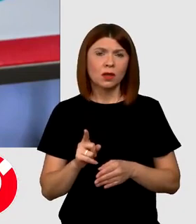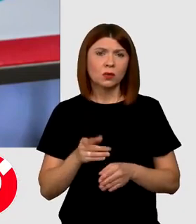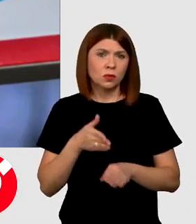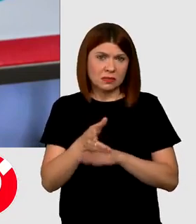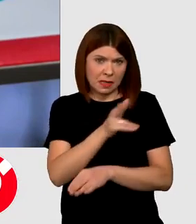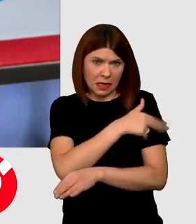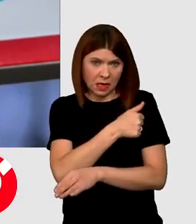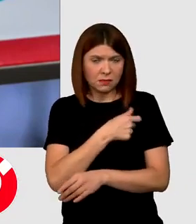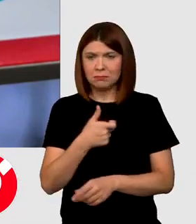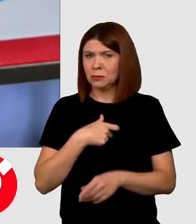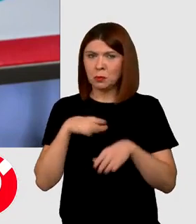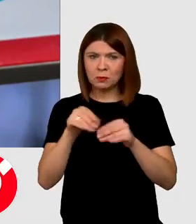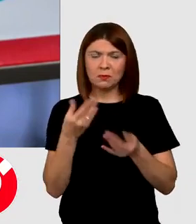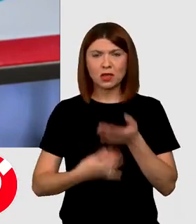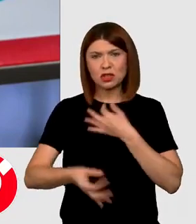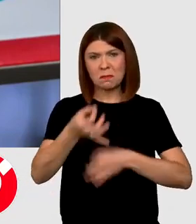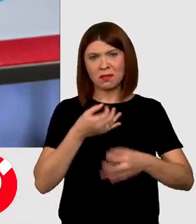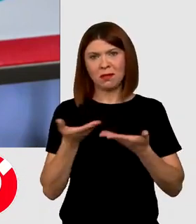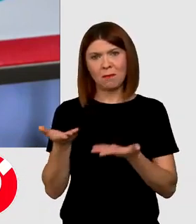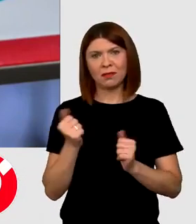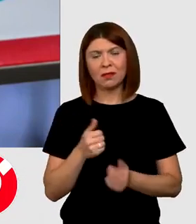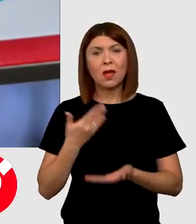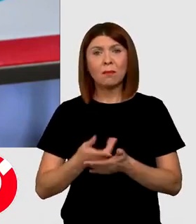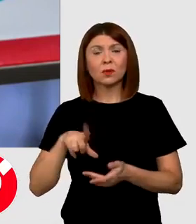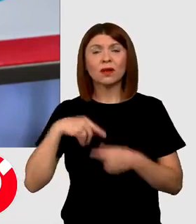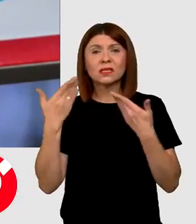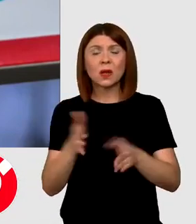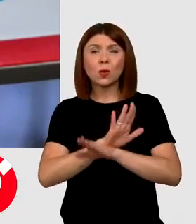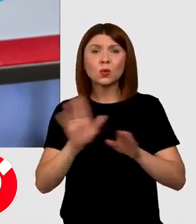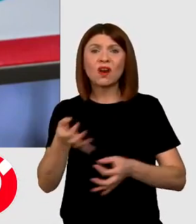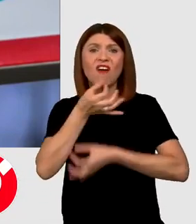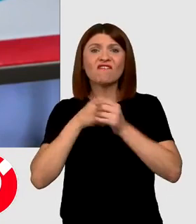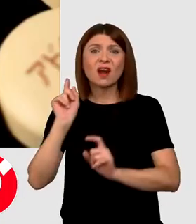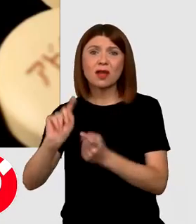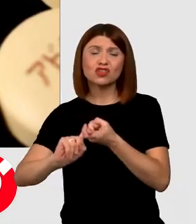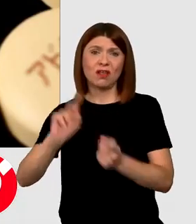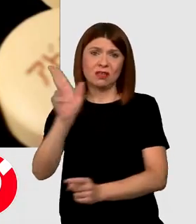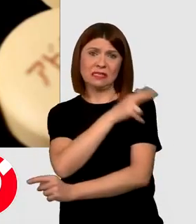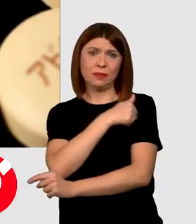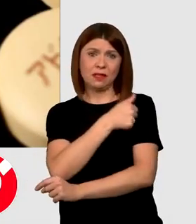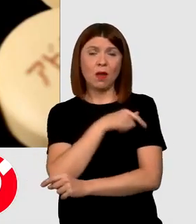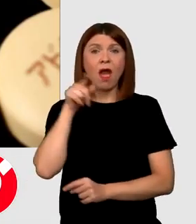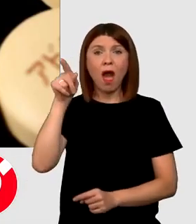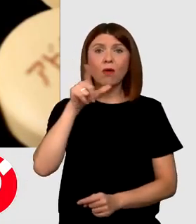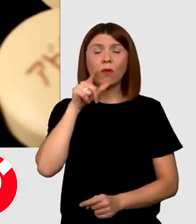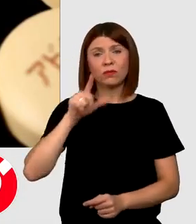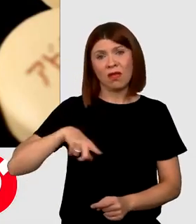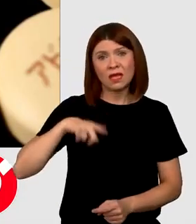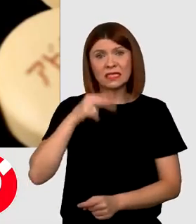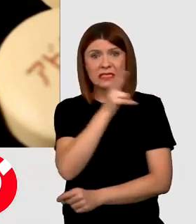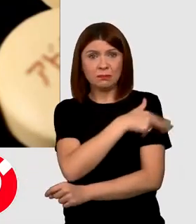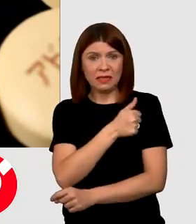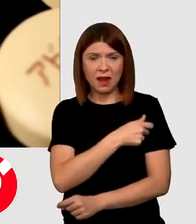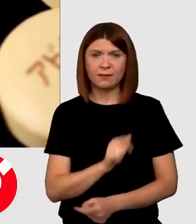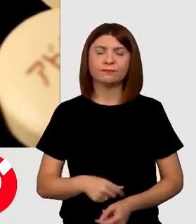spital, nu pot primi astfel de medicamente, pentru că ele se dau doar din farmaciile spitalelor, acolo unde există spitale.